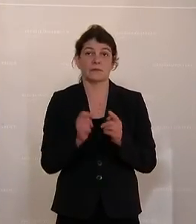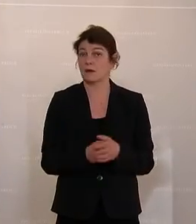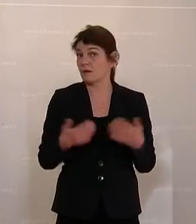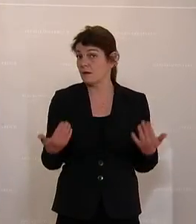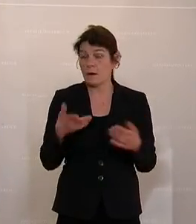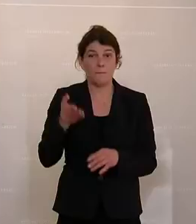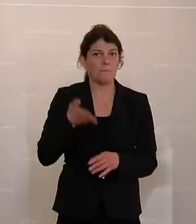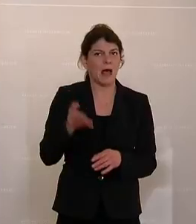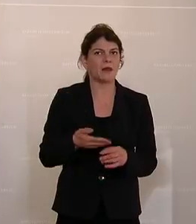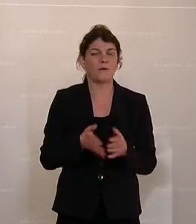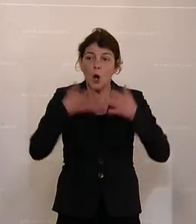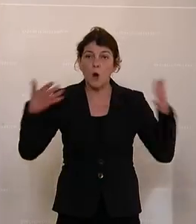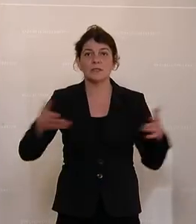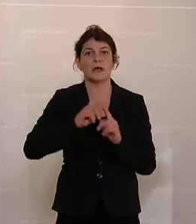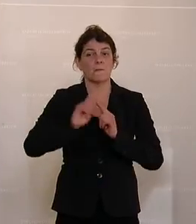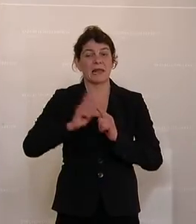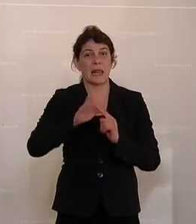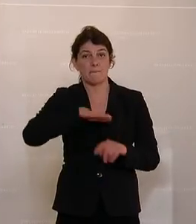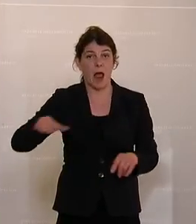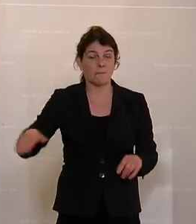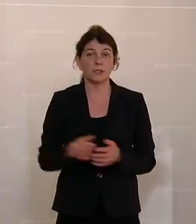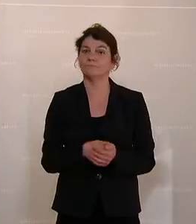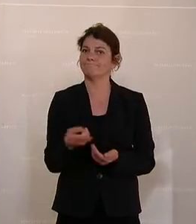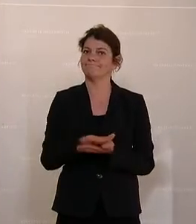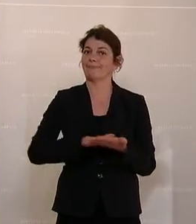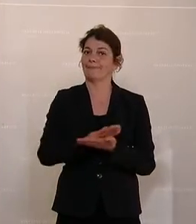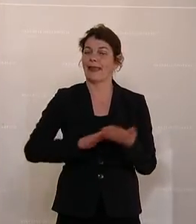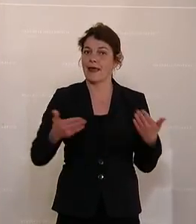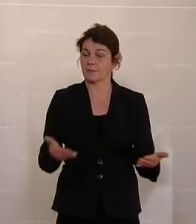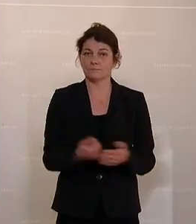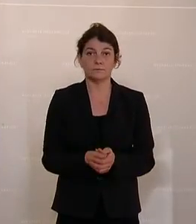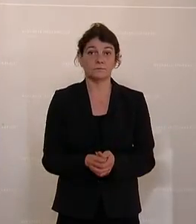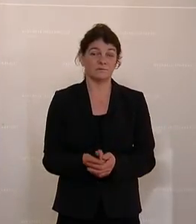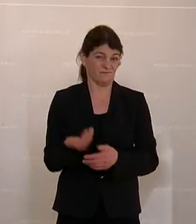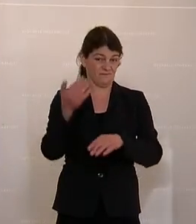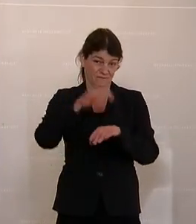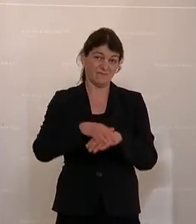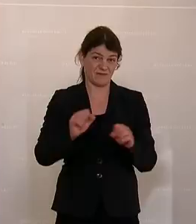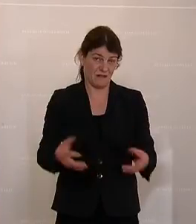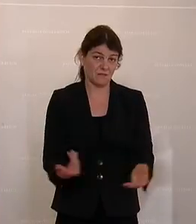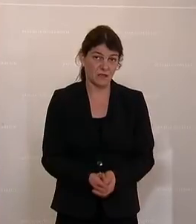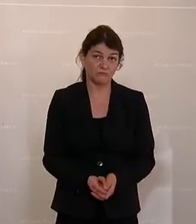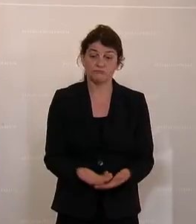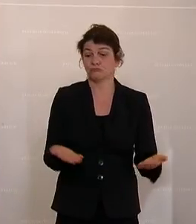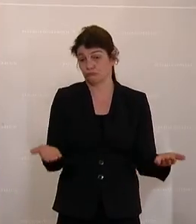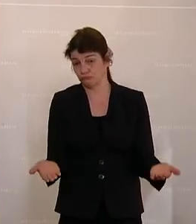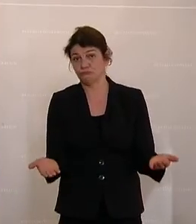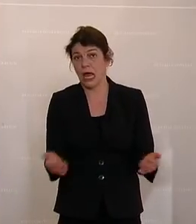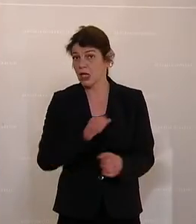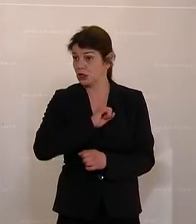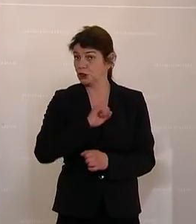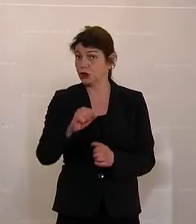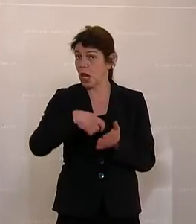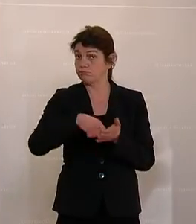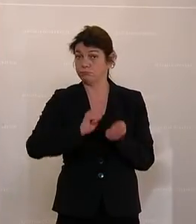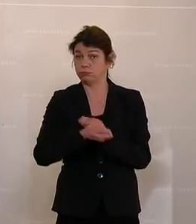beim Bahnhof ein großer Pendlerparkplatz, der steht leer. Da zeigt sich also, hier wäre sehr schnell Abhilfe